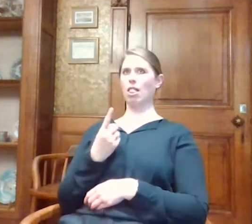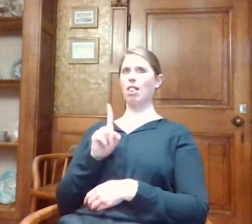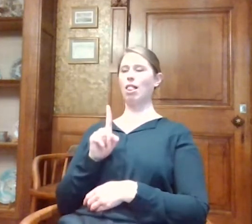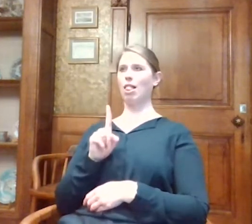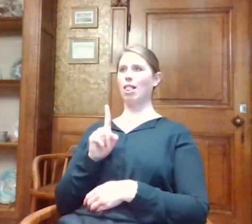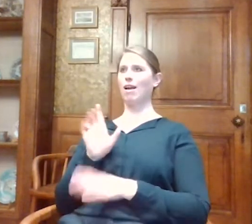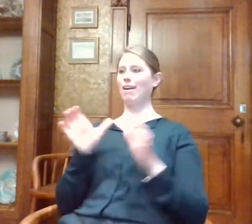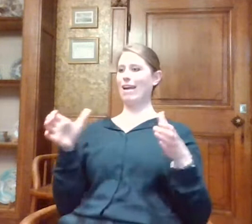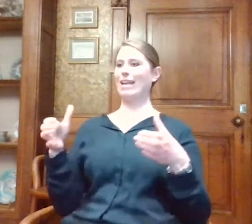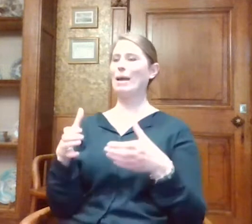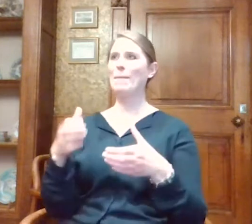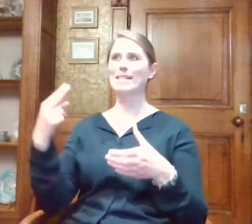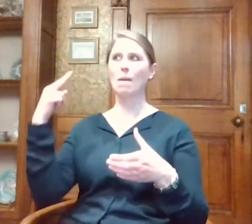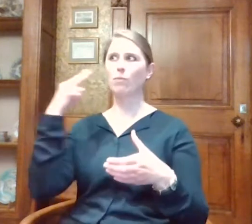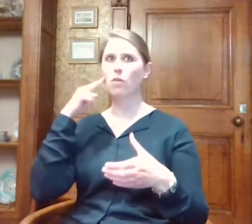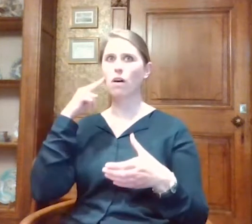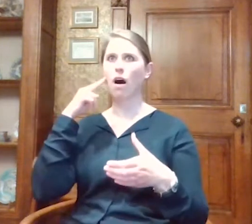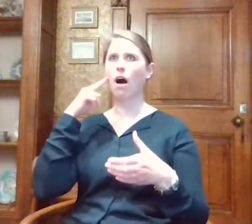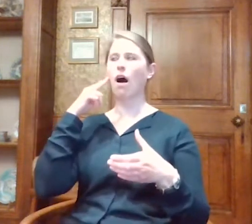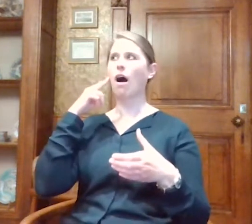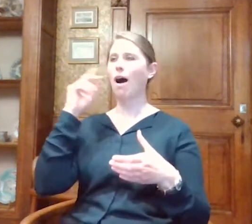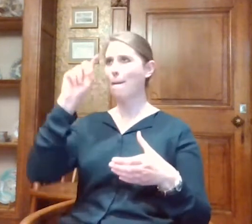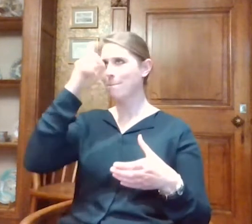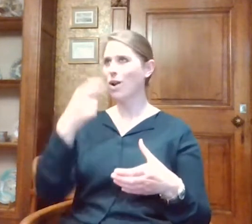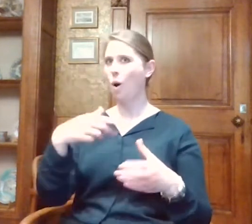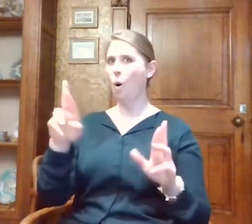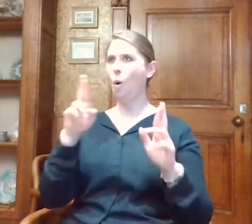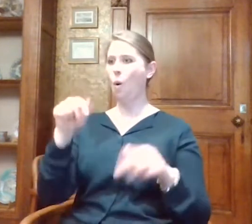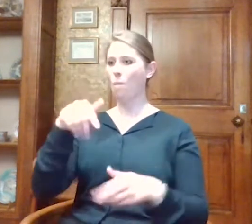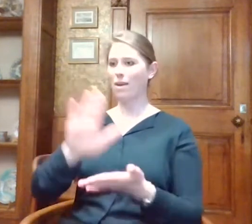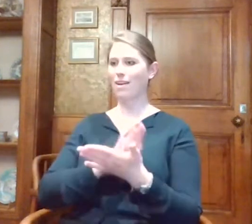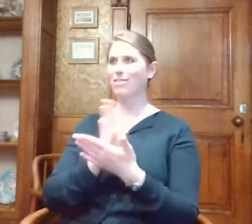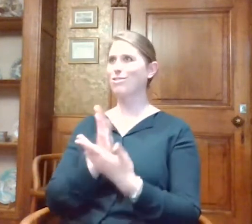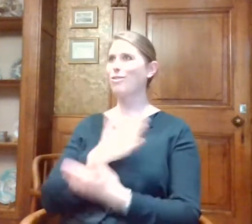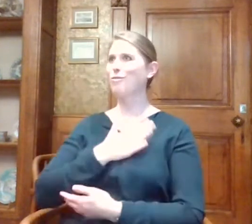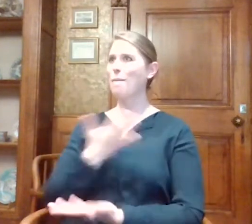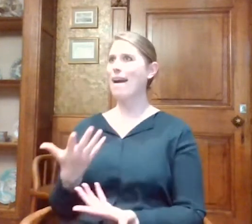gemeenschap. Dat was echt niet simpel. Ik dacht, ik hoop dat hier een vertaler is voor mij.